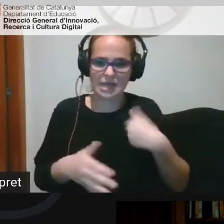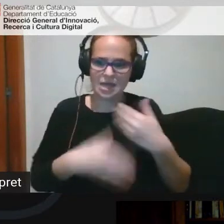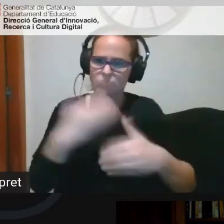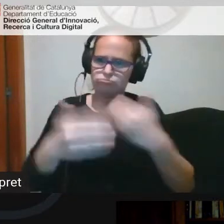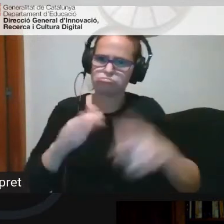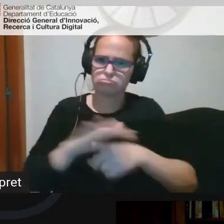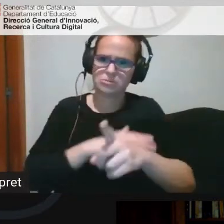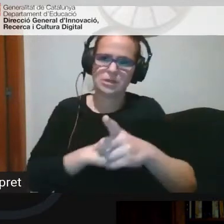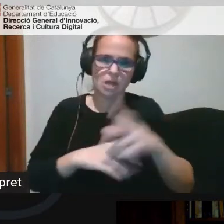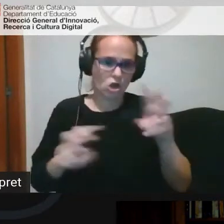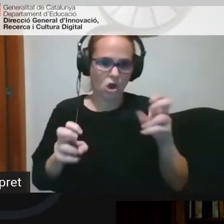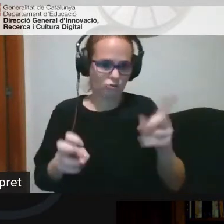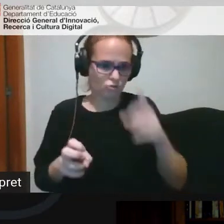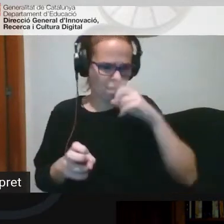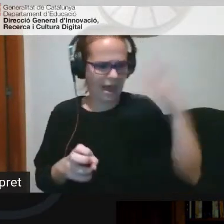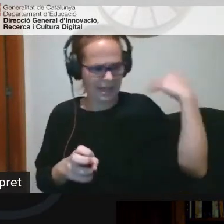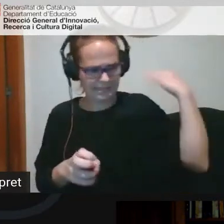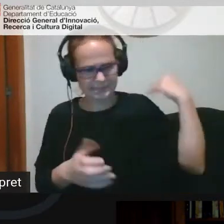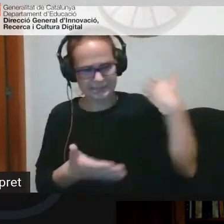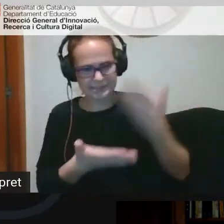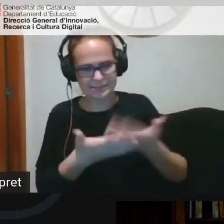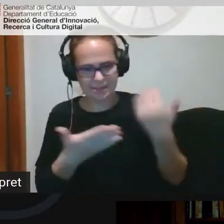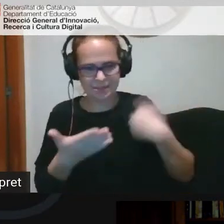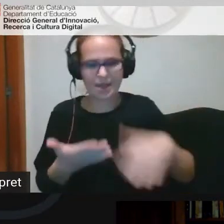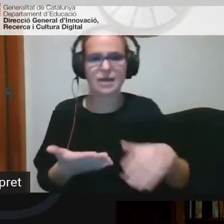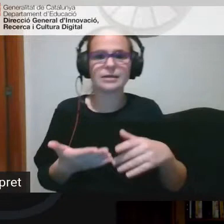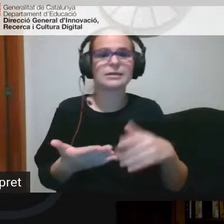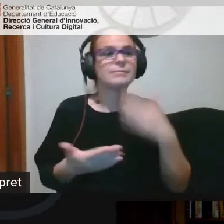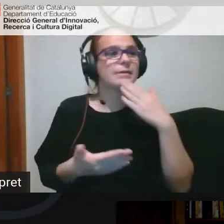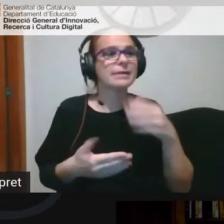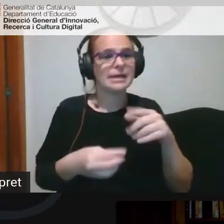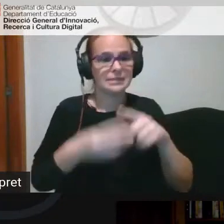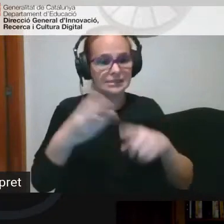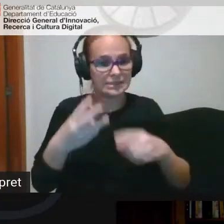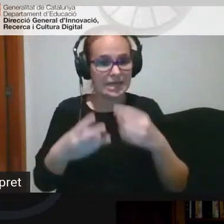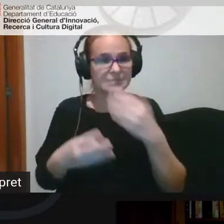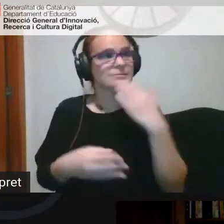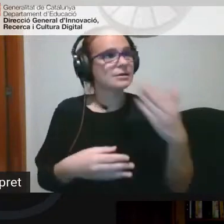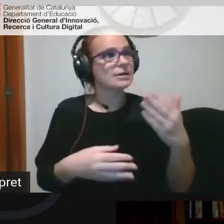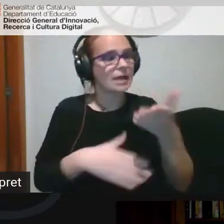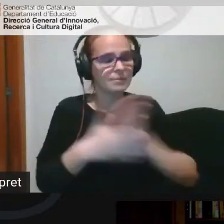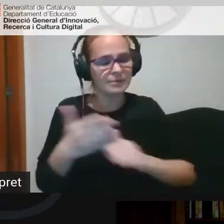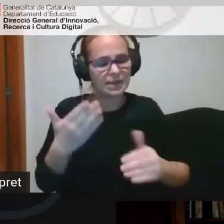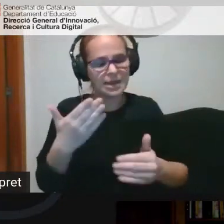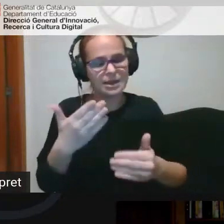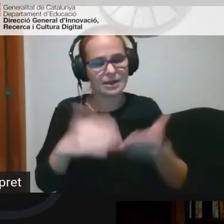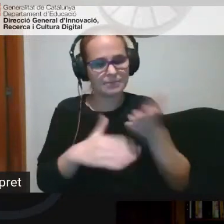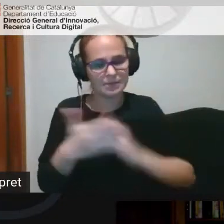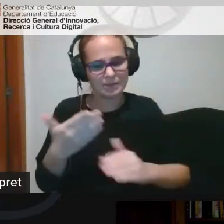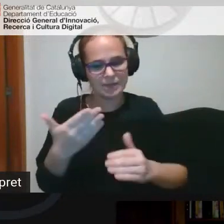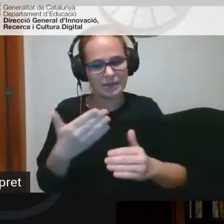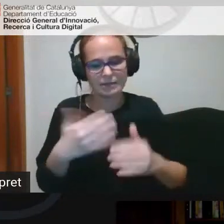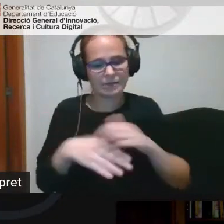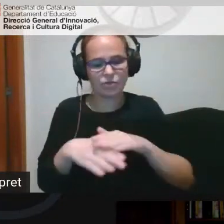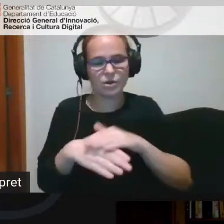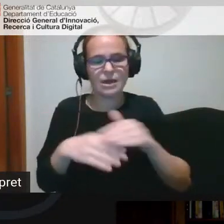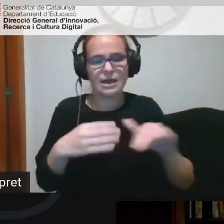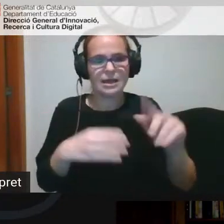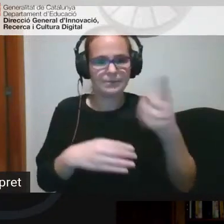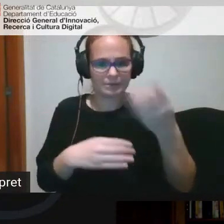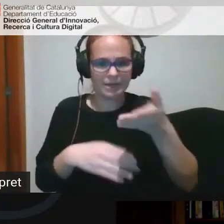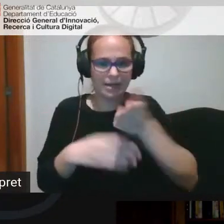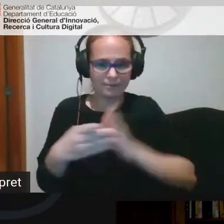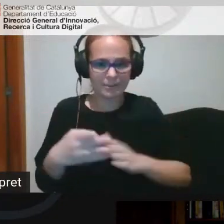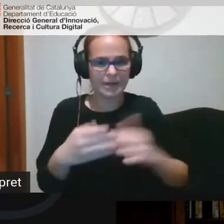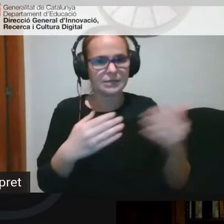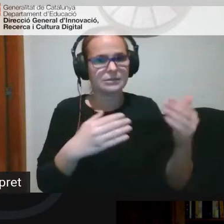treballant i els hi hem demanat que ens expliquin la primera part evidentment no els hi hauríem demanat tot el seu platac però no era la idea els hi hem demanat que